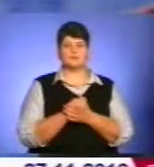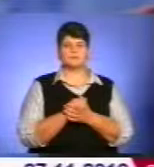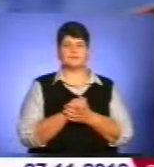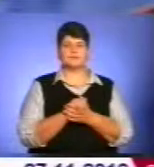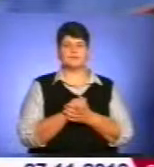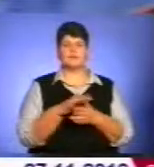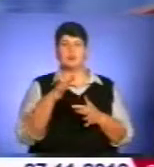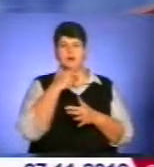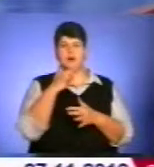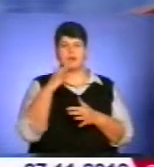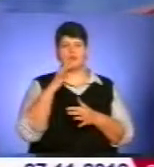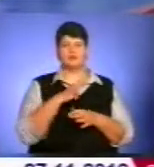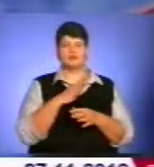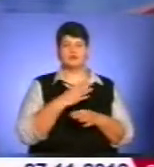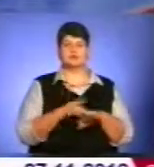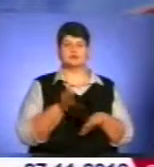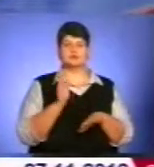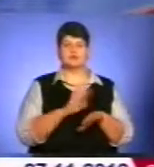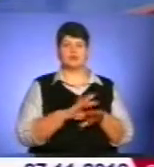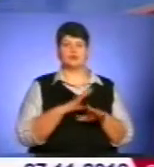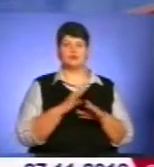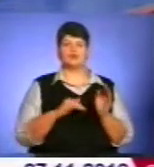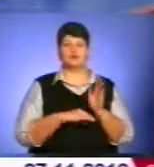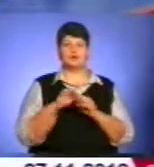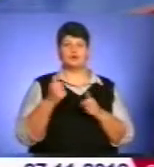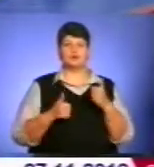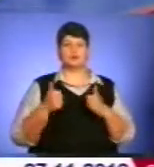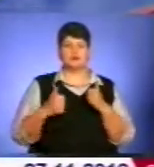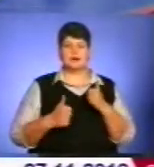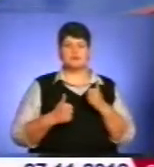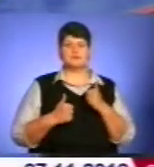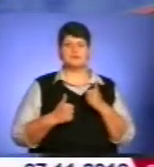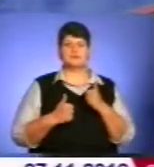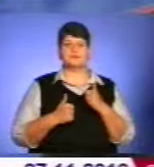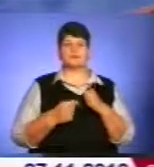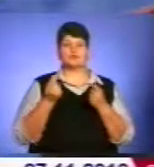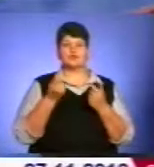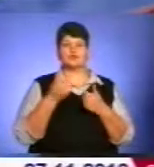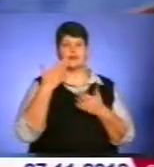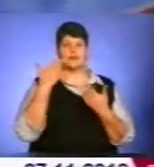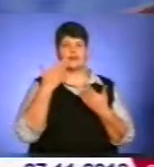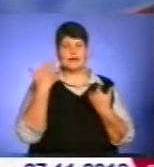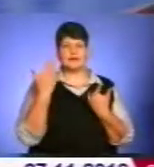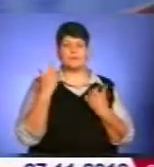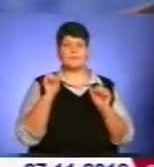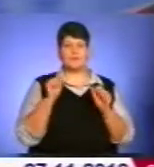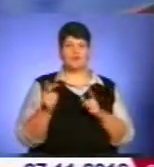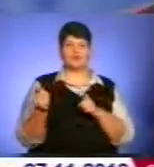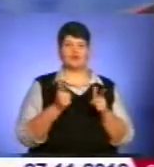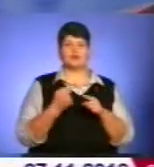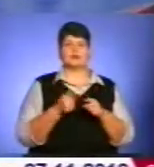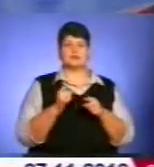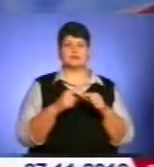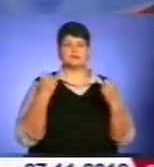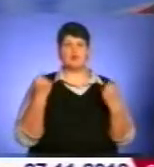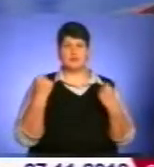Її набагато було складніше, багато було вищі конкуренції. Зараз, коли окрема держава, вона десь трошечки легше може готувати тим спортсменам,